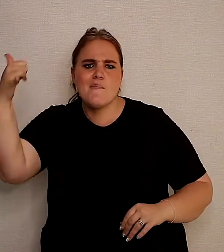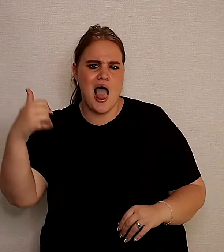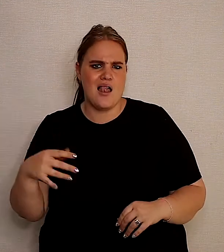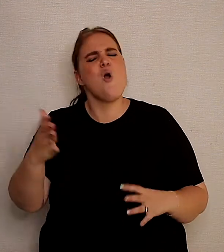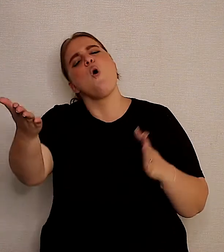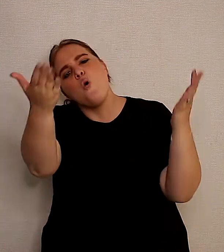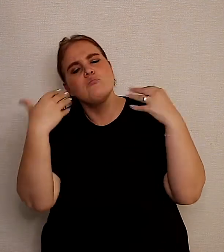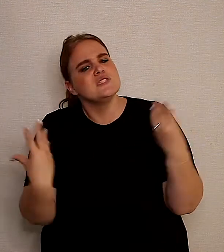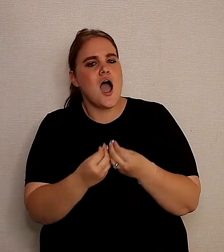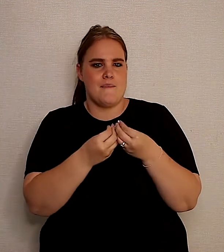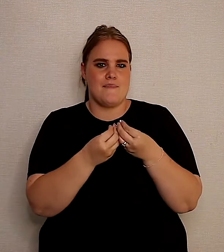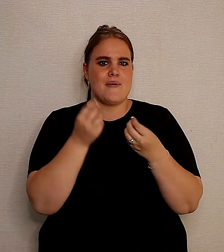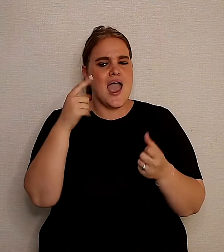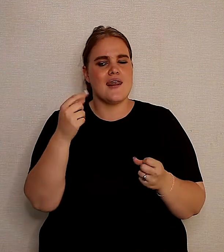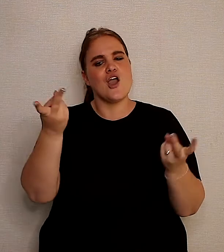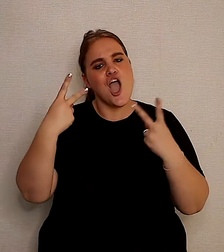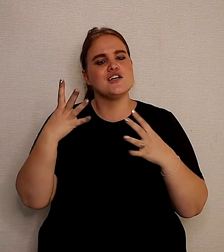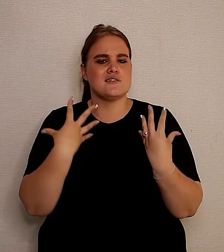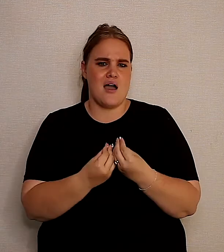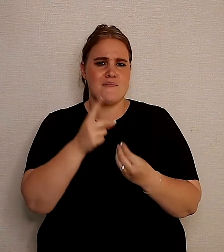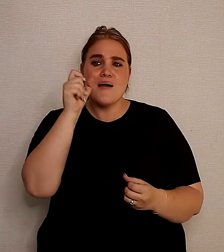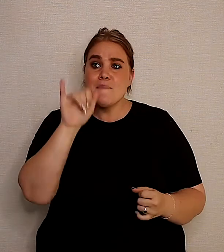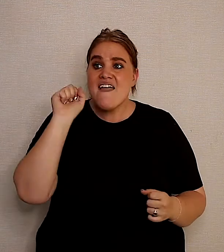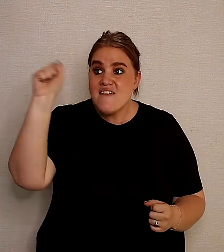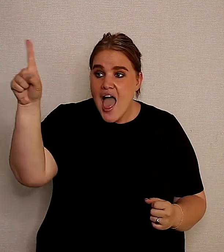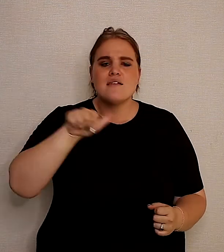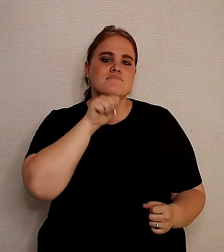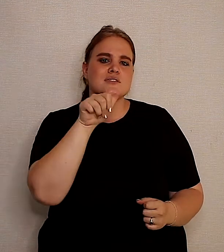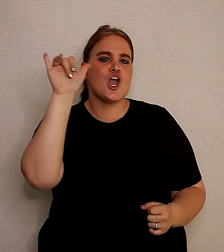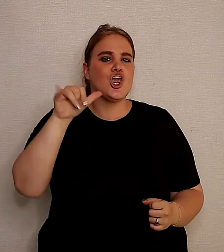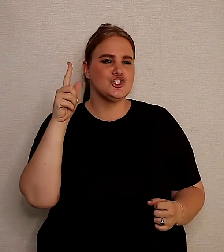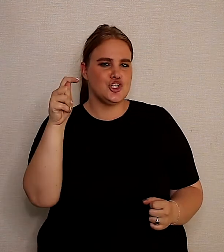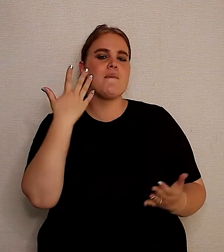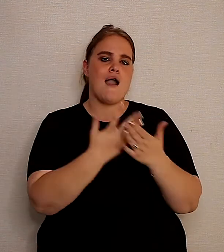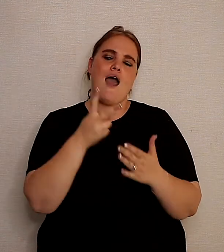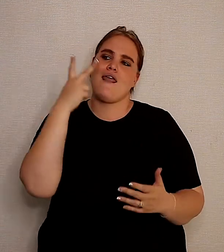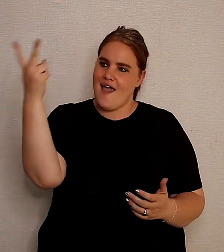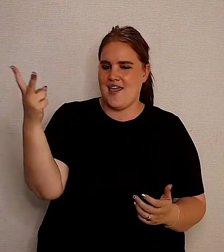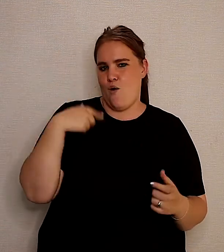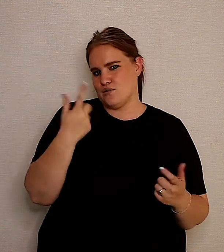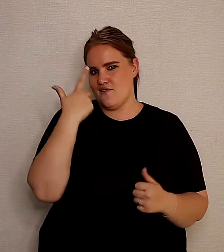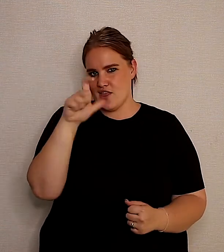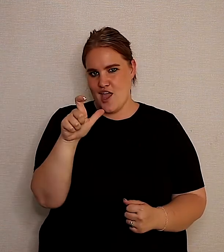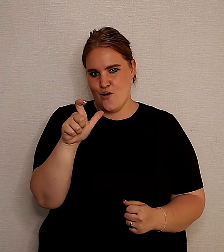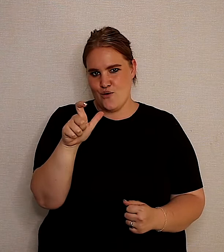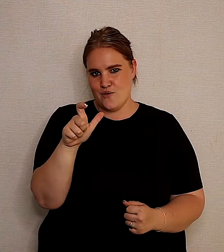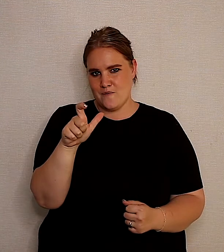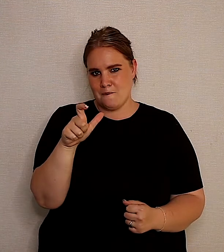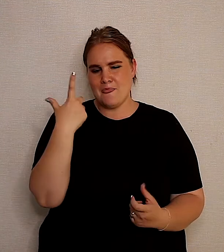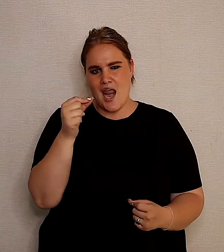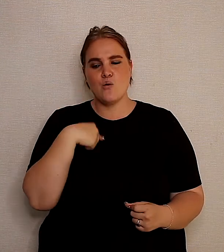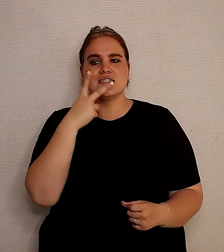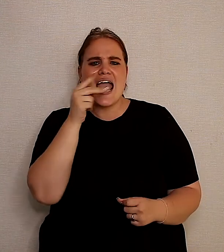skakel die kerkkantoor, kom net, kom saam met ons en kom keier. En as jy te ver, bly skakel in op ons YouTube kanaal, en kyk het saam met ons kwart oor